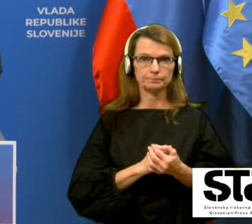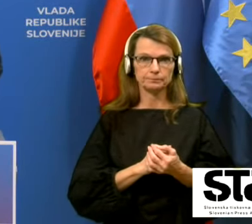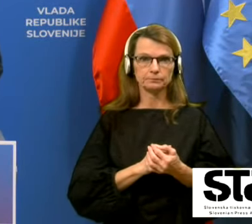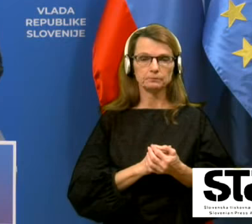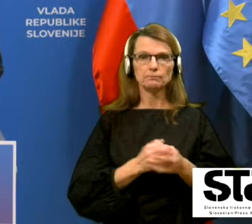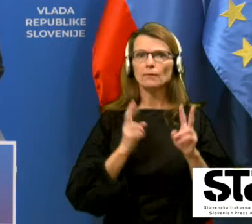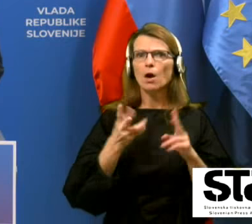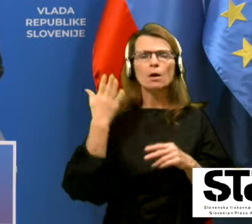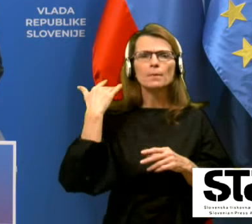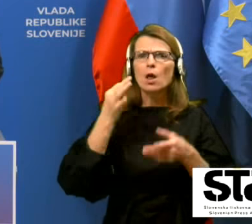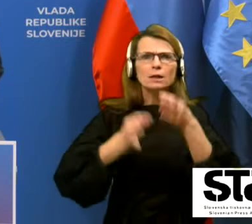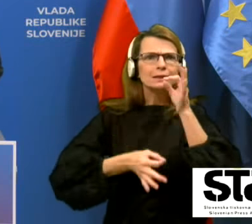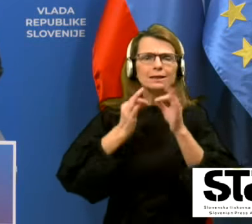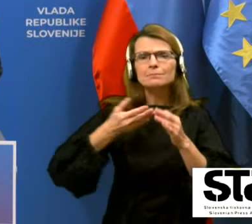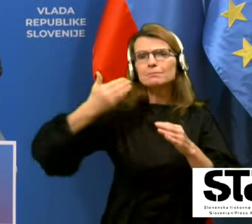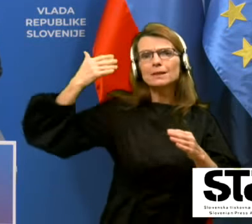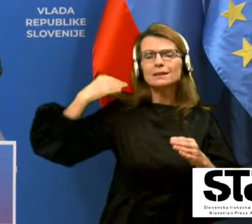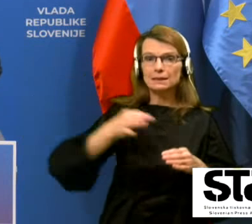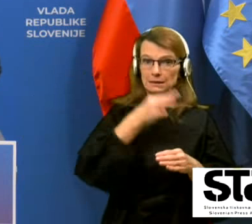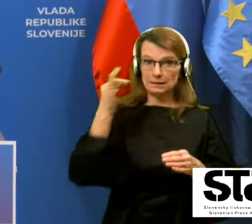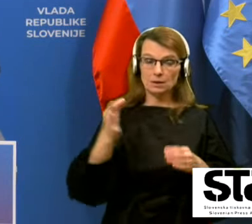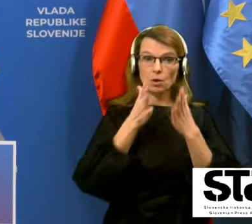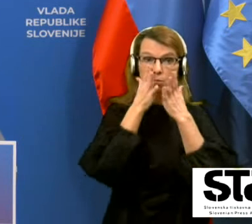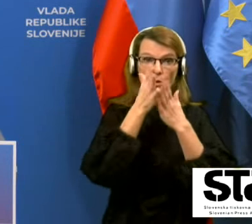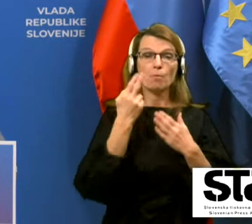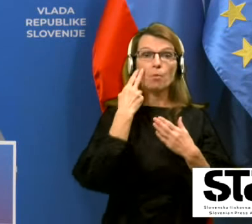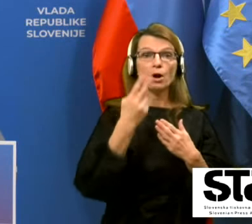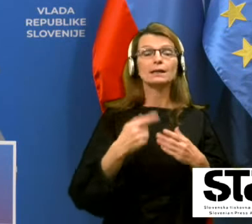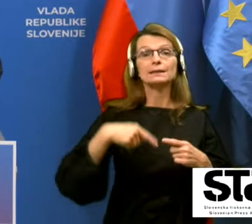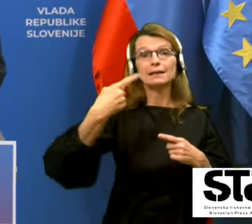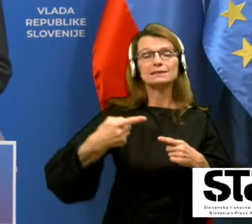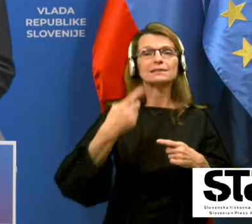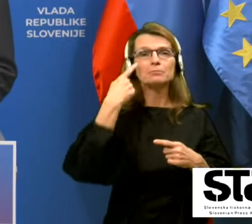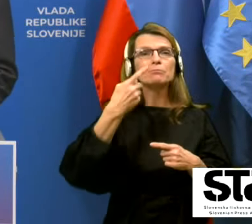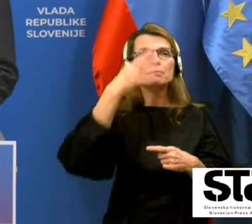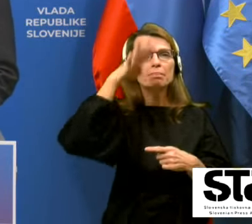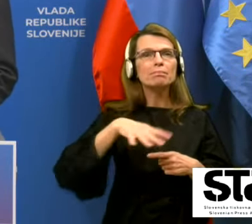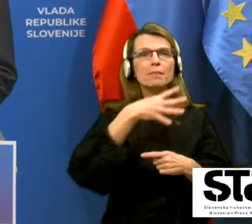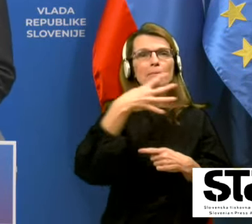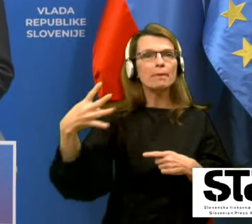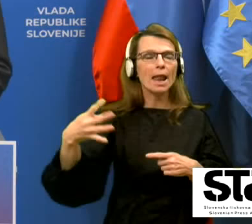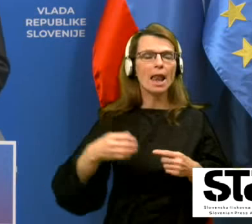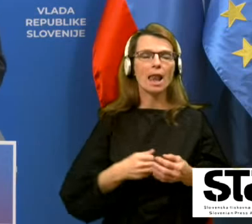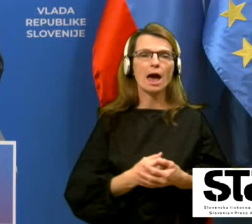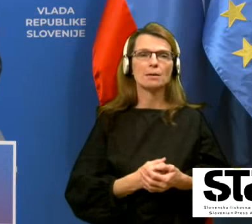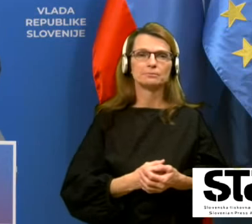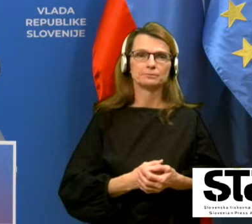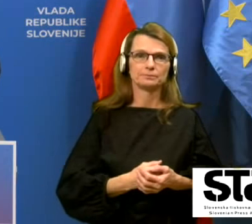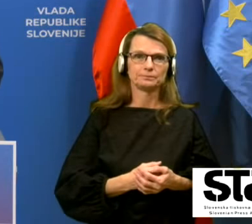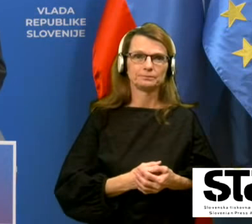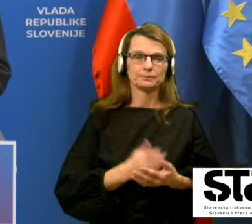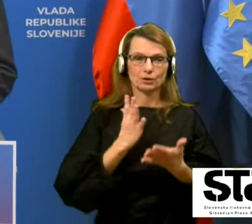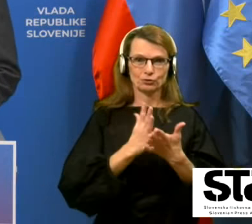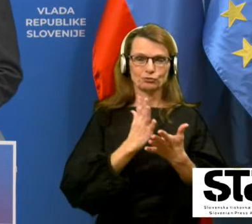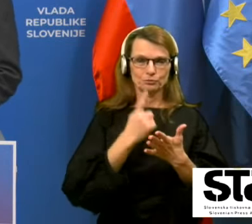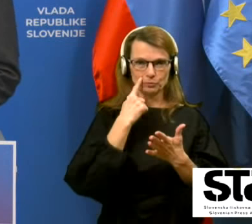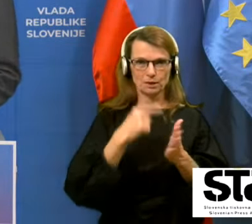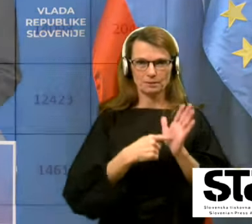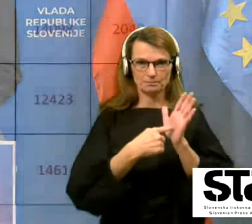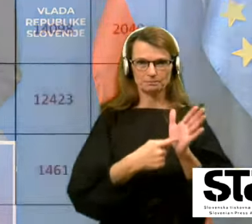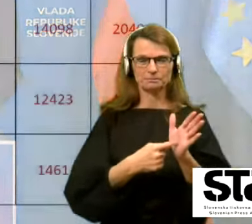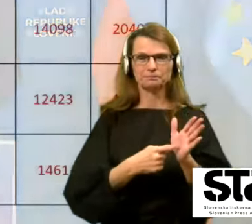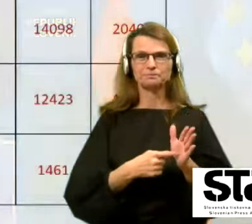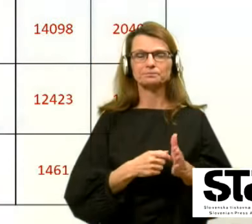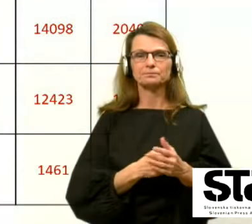Kako je bilo stestirani pretekli dni, pa si bom pogledali v naslednji tabeli. Tabela je že na zaslonu.